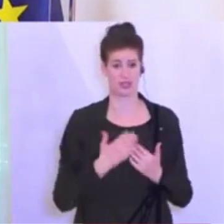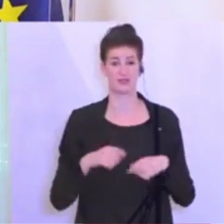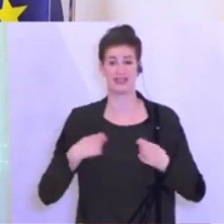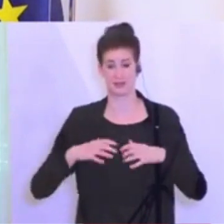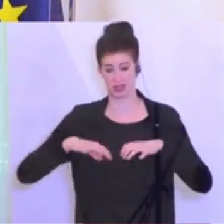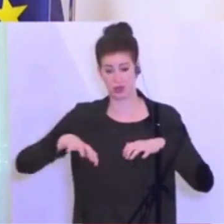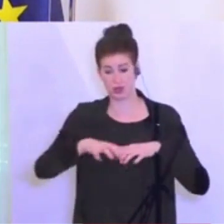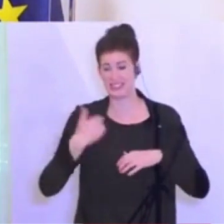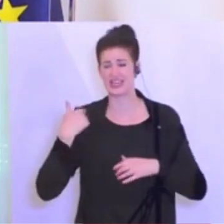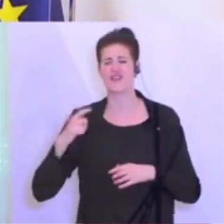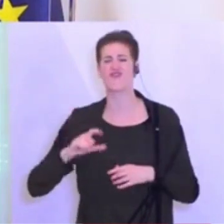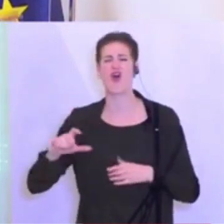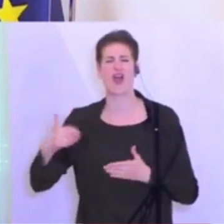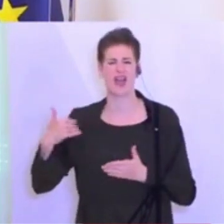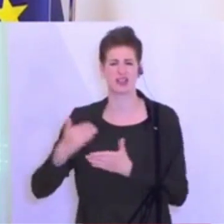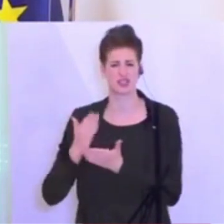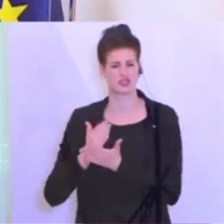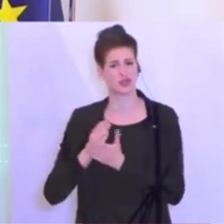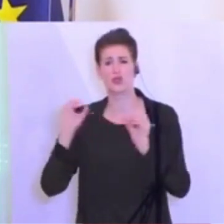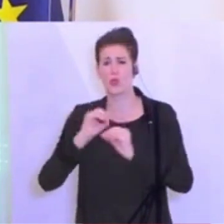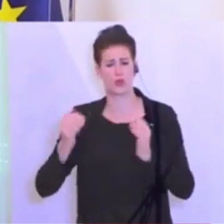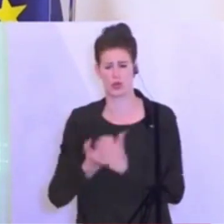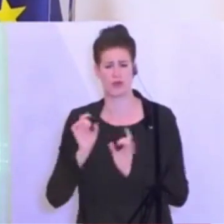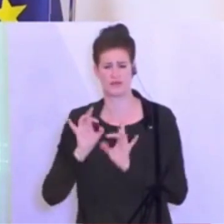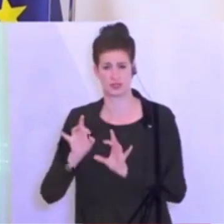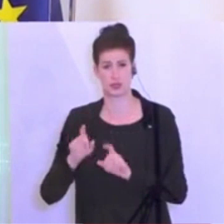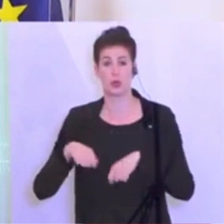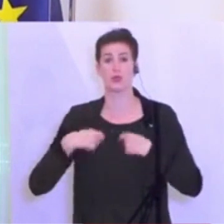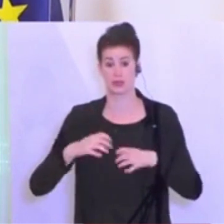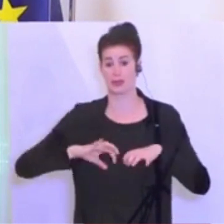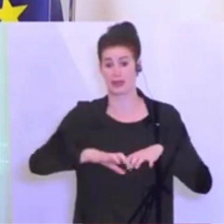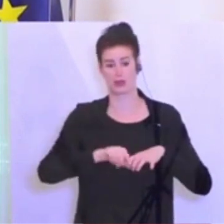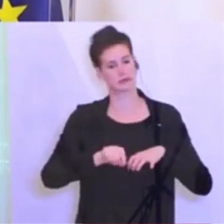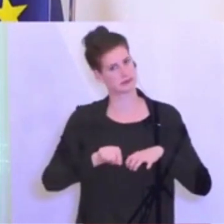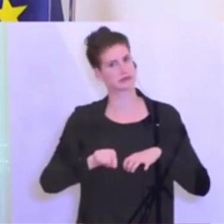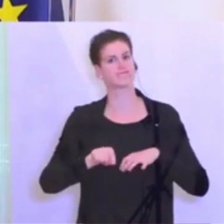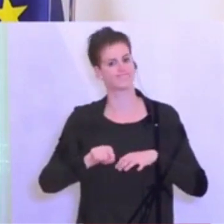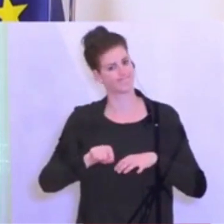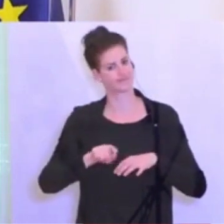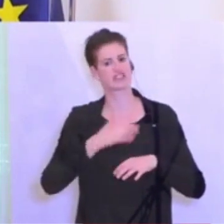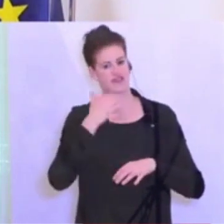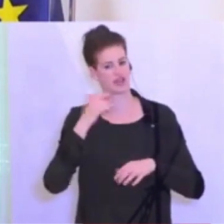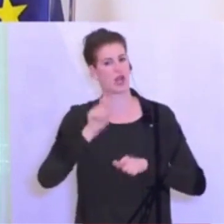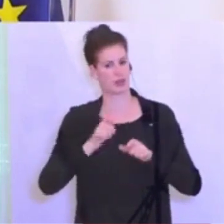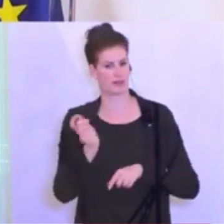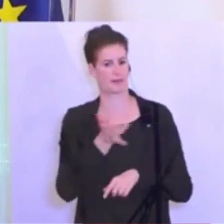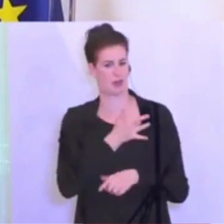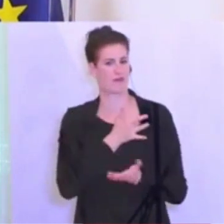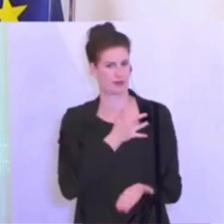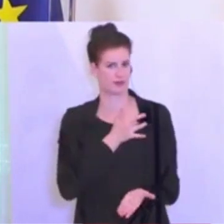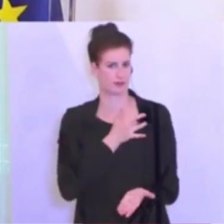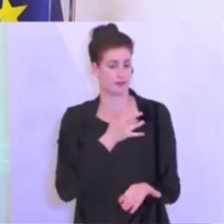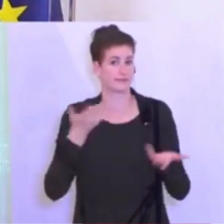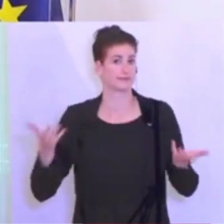null Neuinfizierte und es gibt Regionen, da gibt es relativ viele, gerade in gewissen Gruppen oder gewissen Arbeitsverhältnissen. Und